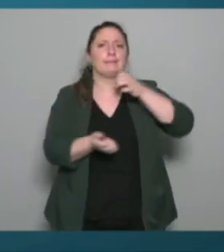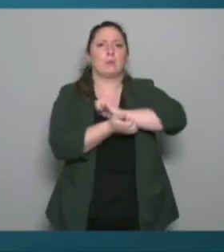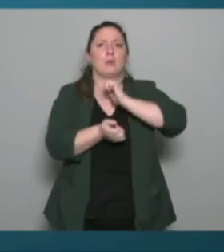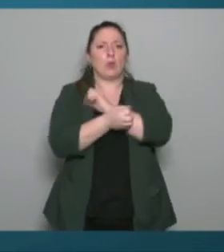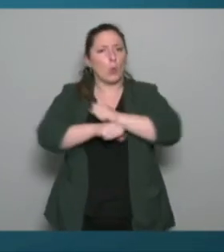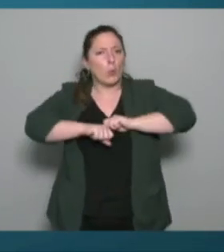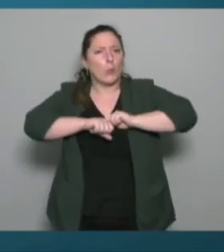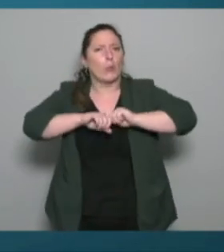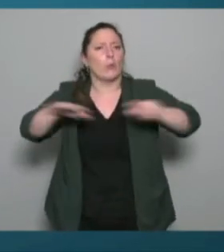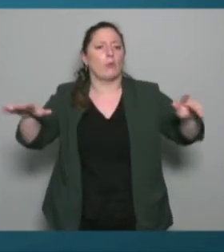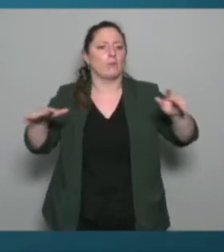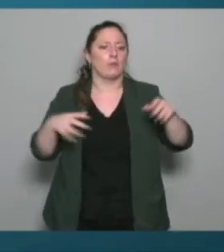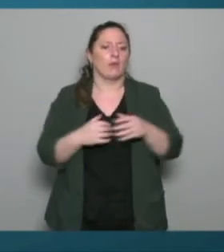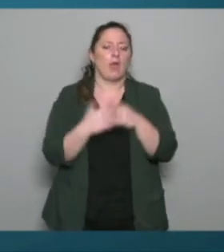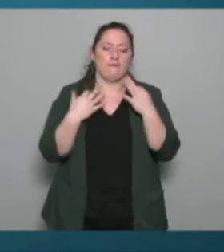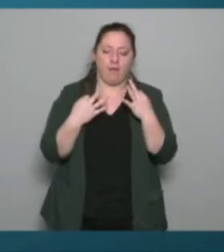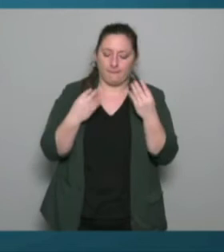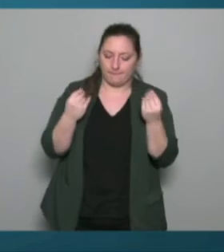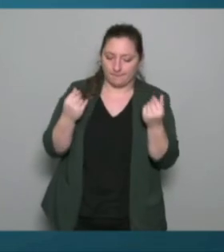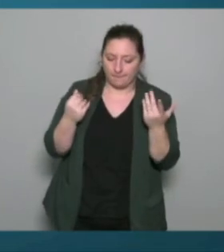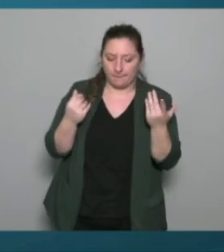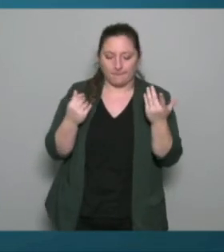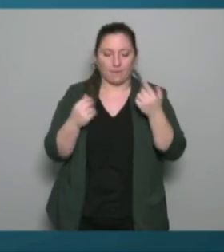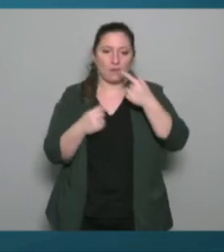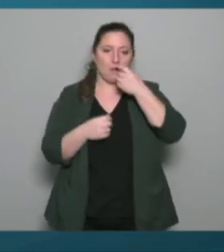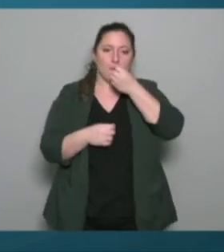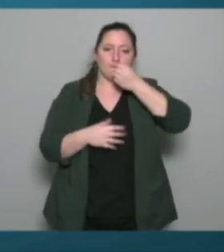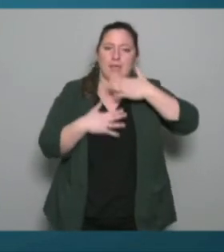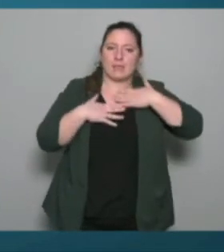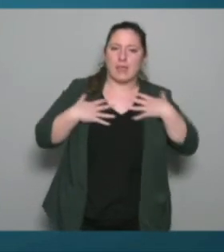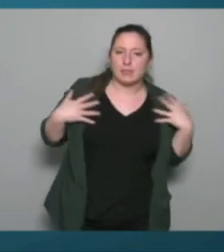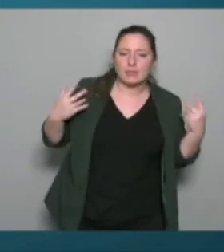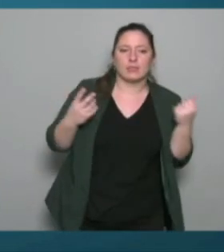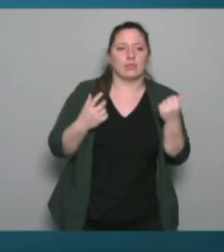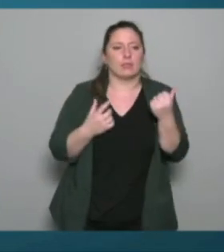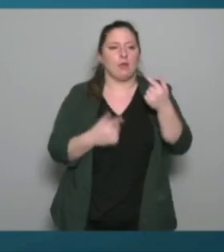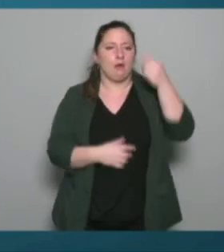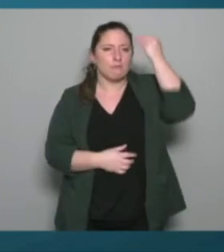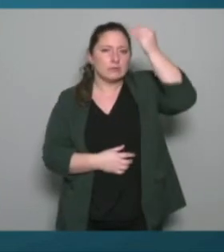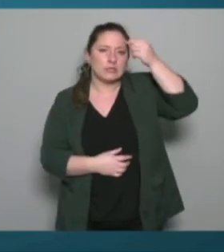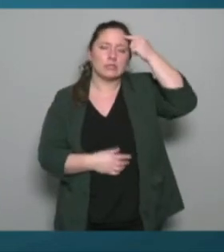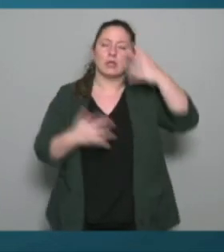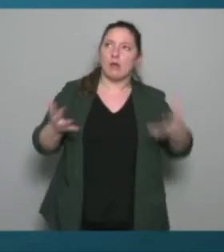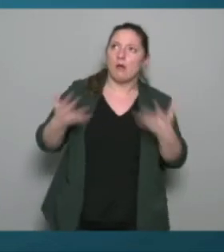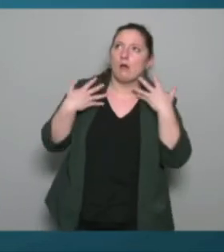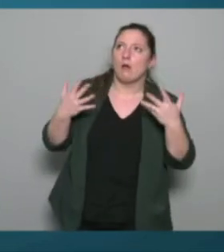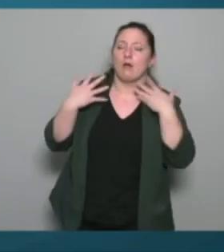fois sur le plan somatique sur le plan psychique et effectivement d'une certaine manière aussi après sur le plan social les